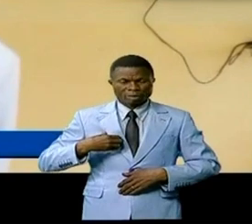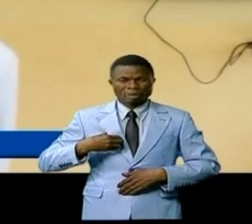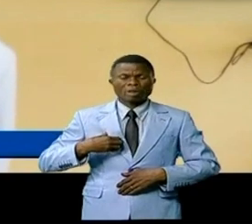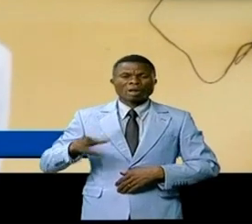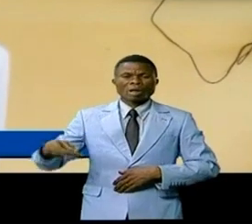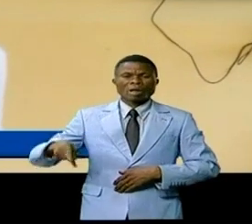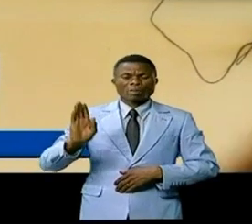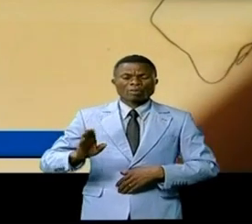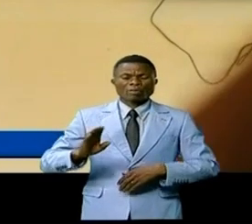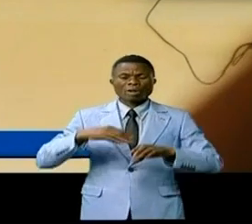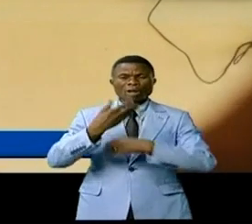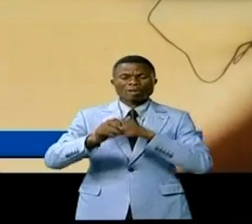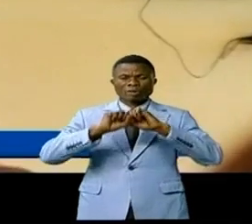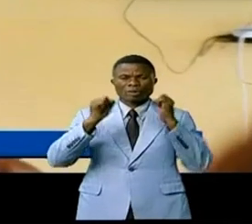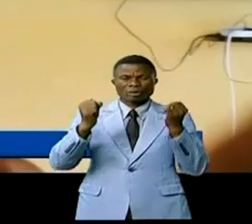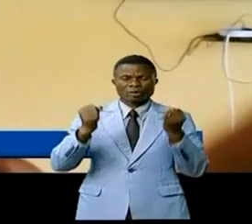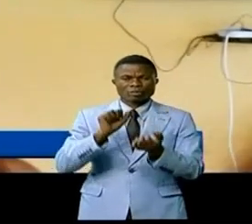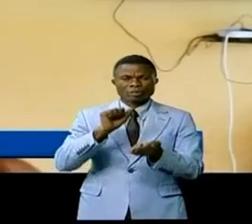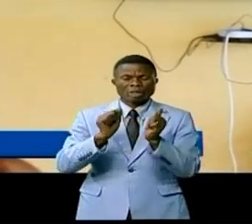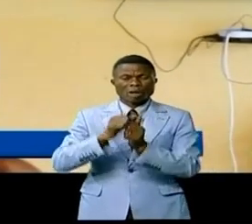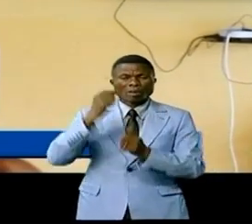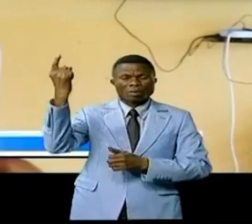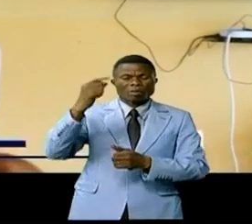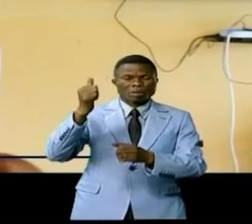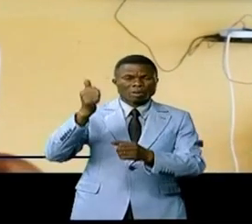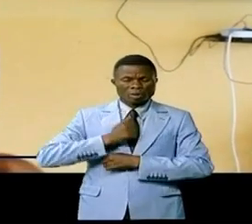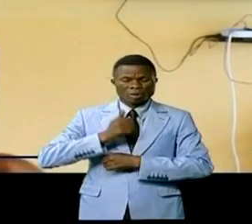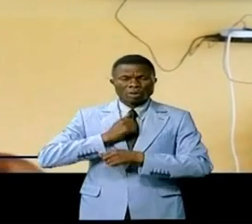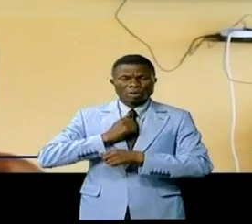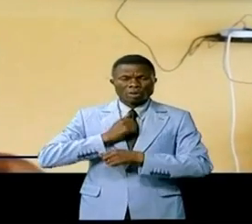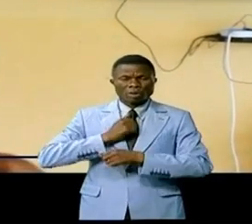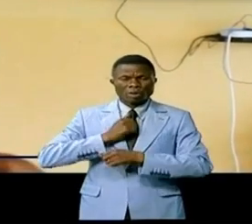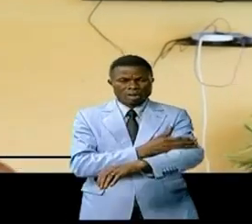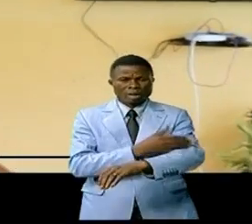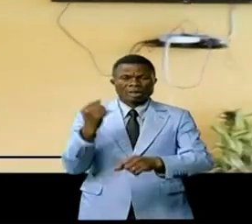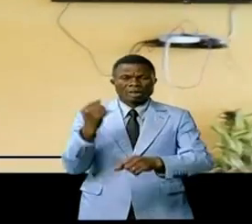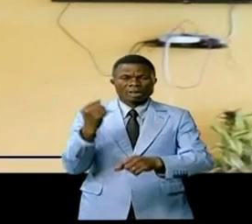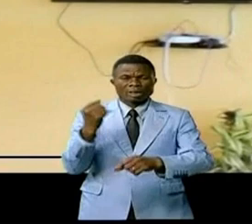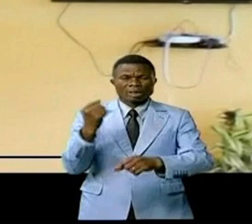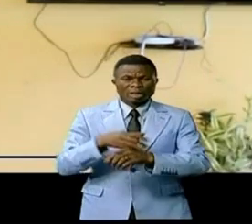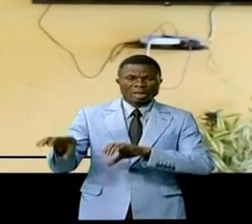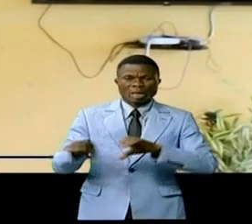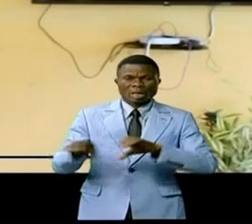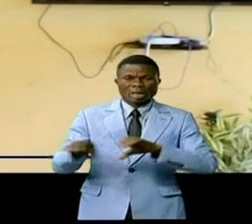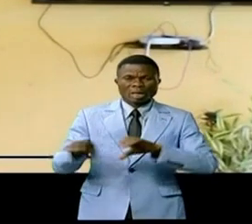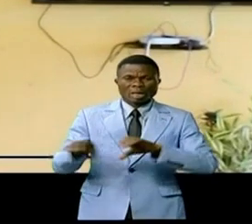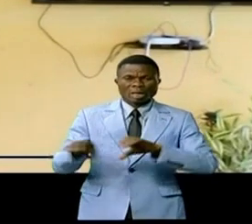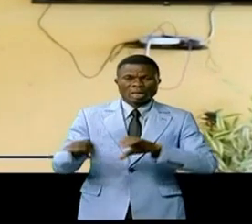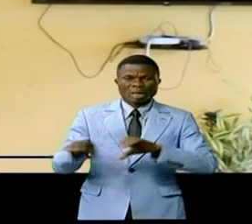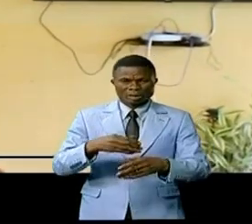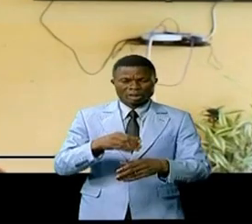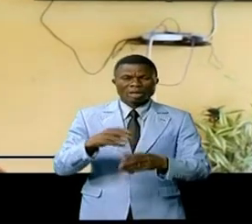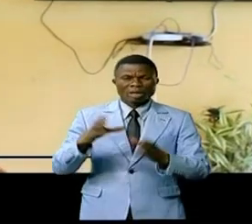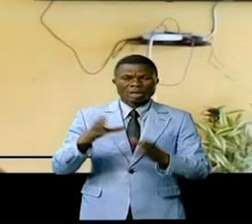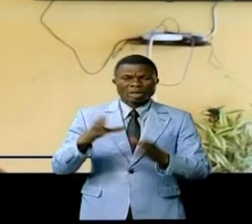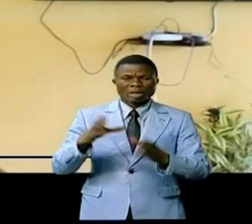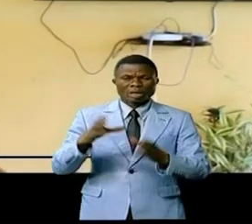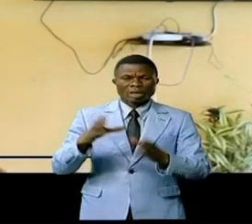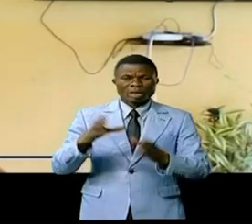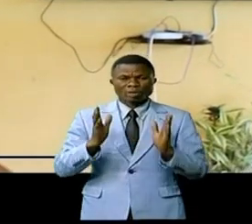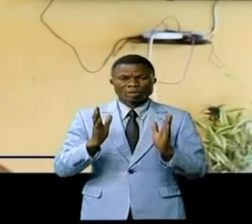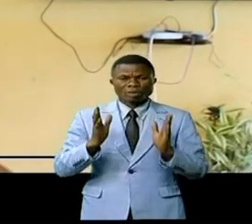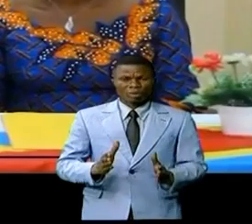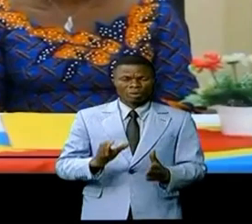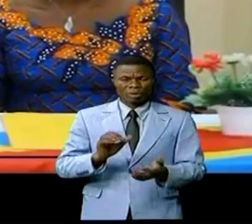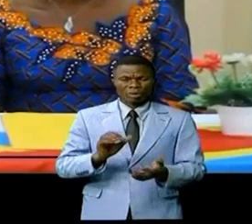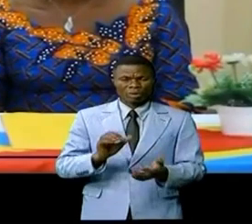auprès des affaires mondiales un peu l'évolution des activités sur lesquelles nous avons travaillé avec les partenaires dans le cadre